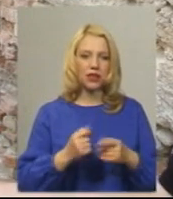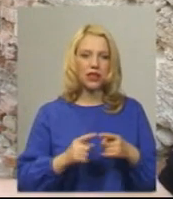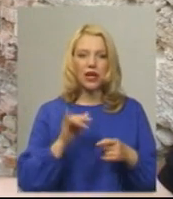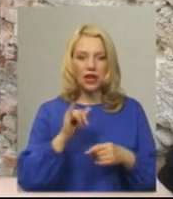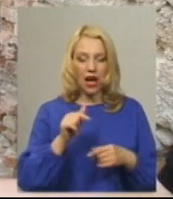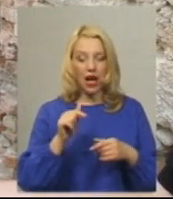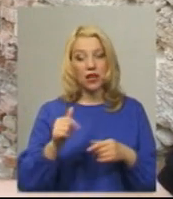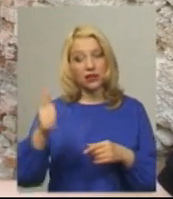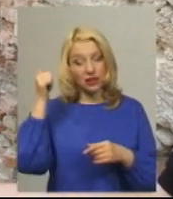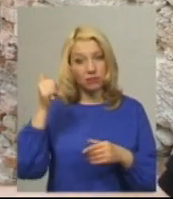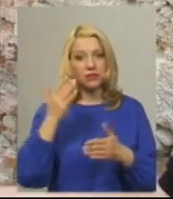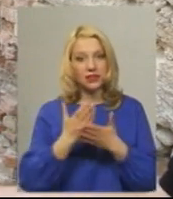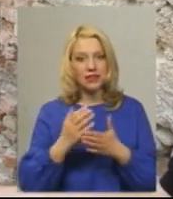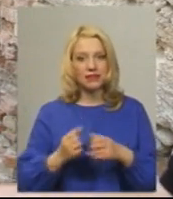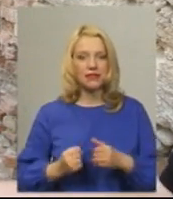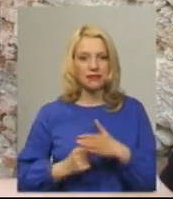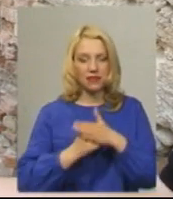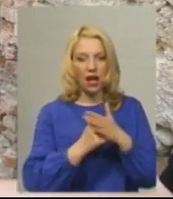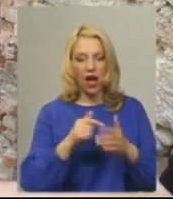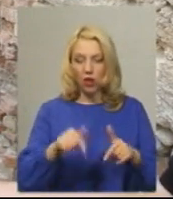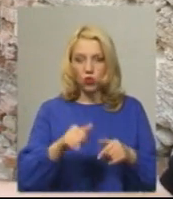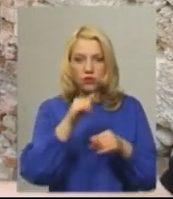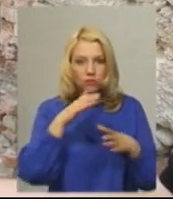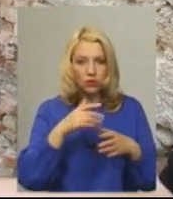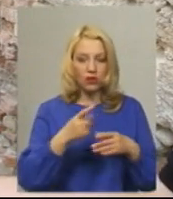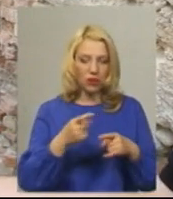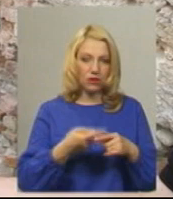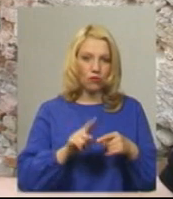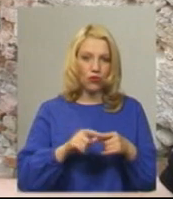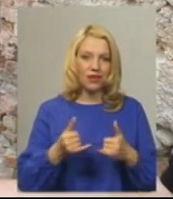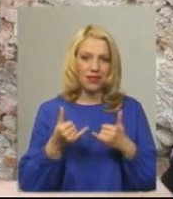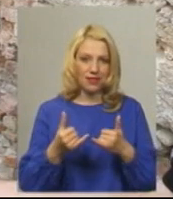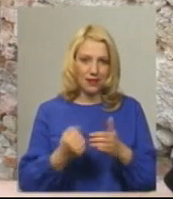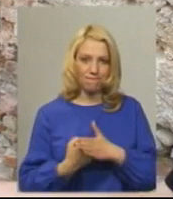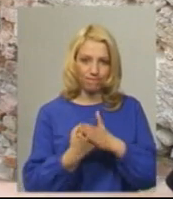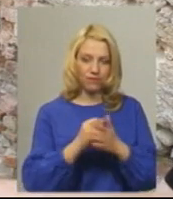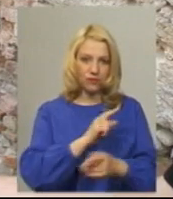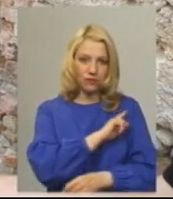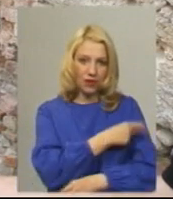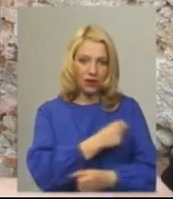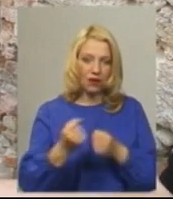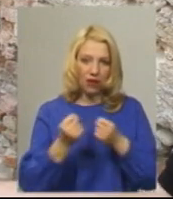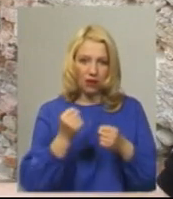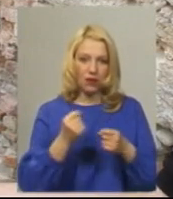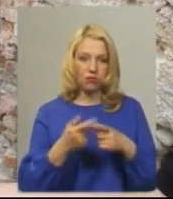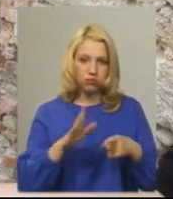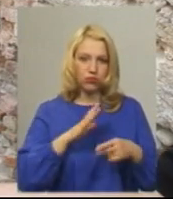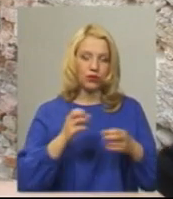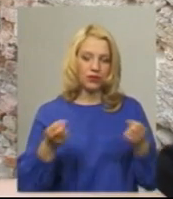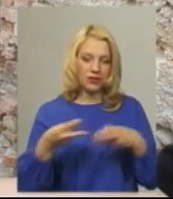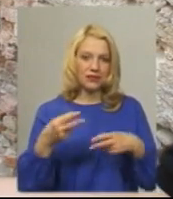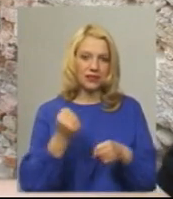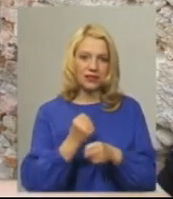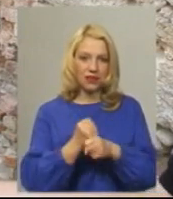Тут такої можливості не було, тому для стабілізації фасаду були поставлені ці кладки, умовно